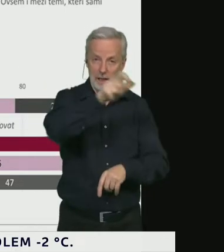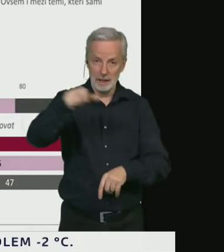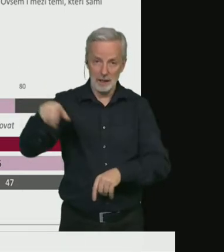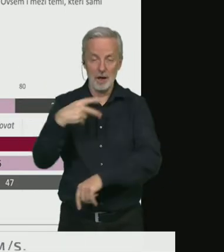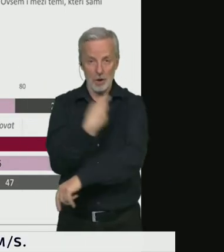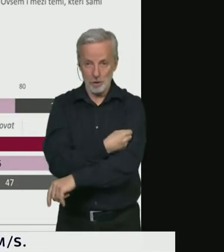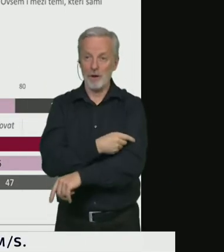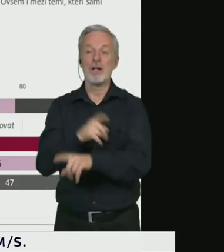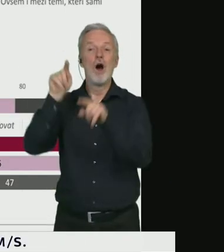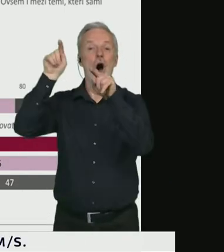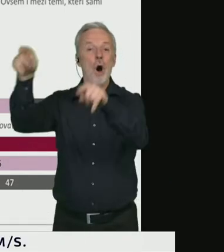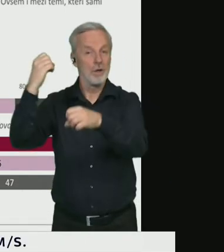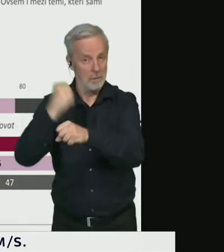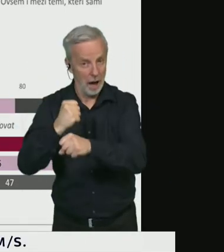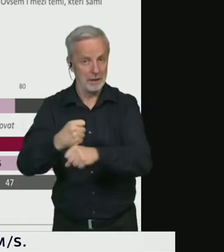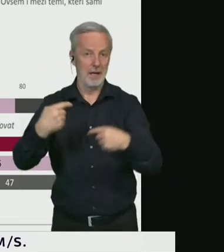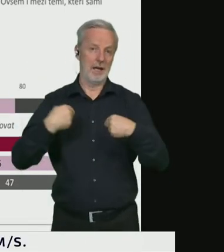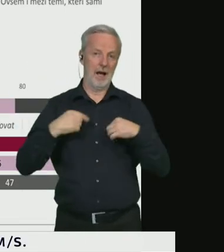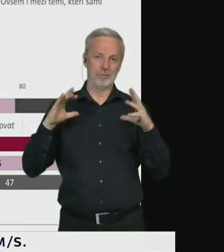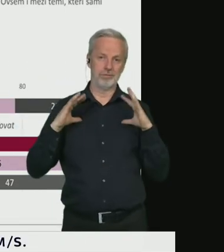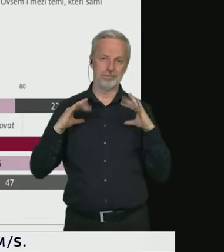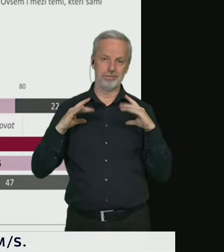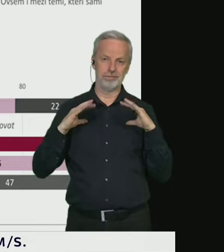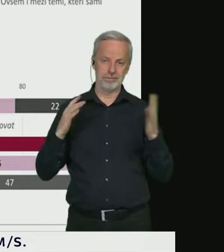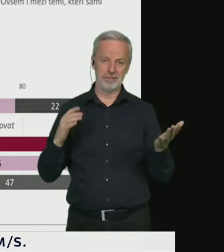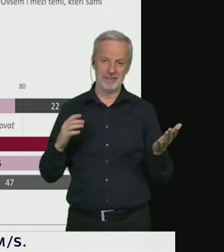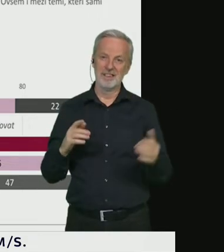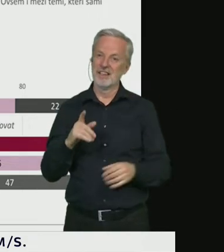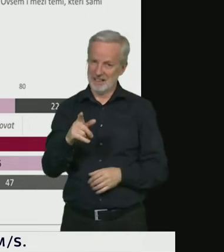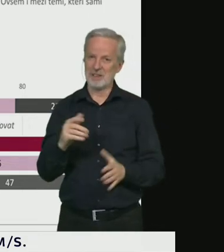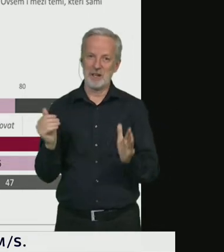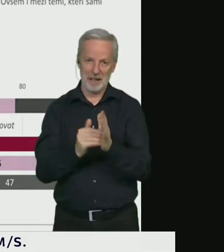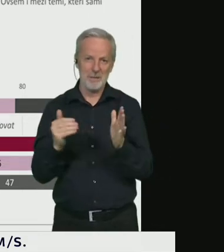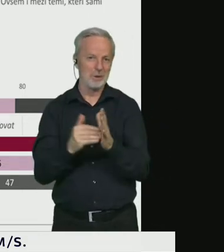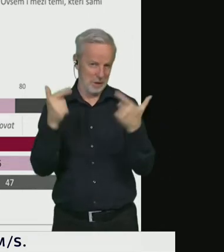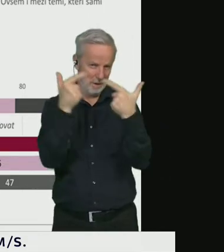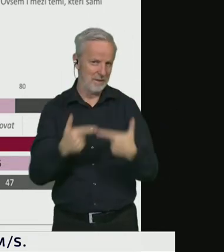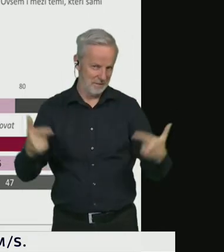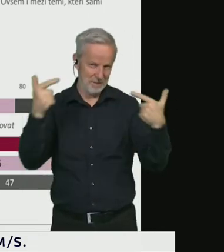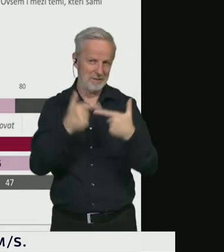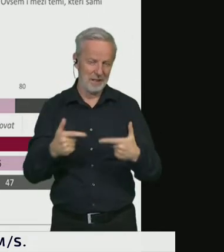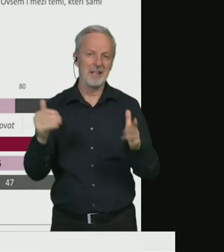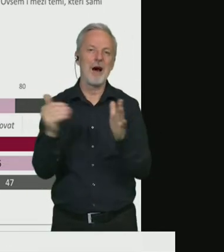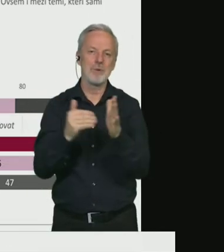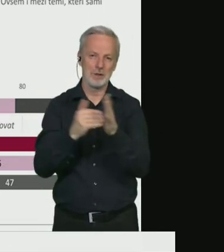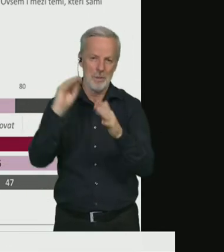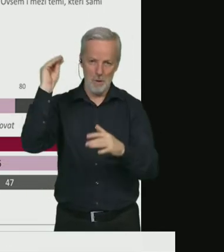odpracoval někdo jiný. Tak i s tímto je potřeba pracovat a i toto je potřeba si uvědomit.